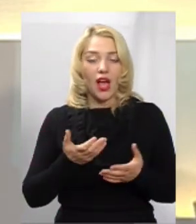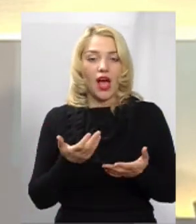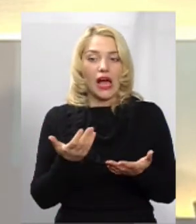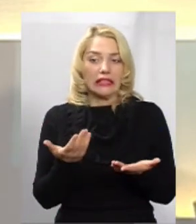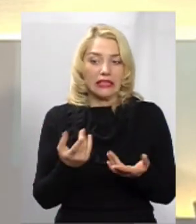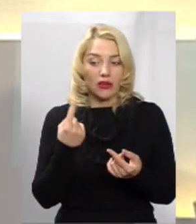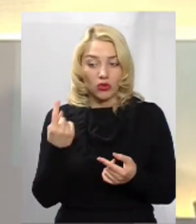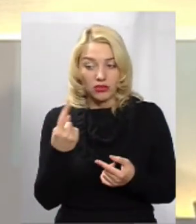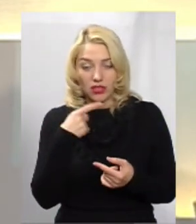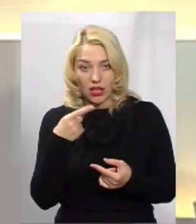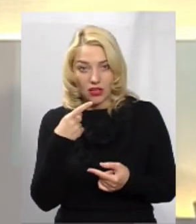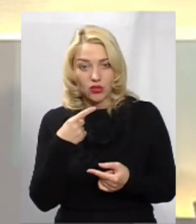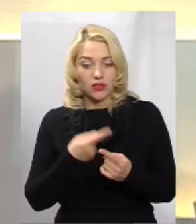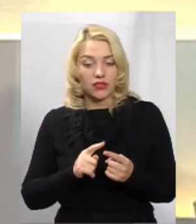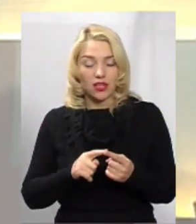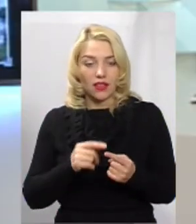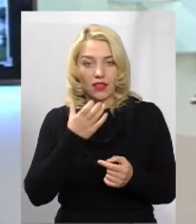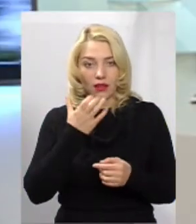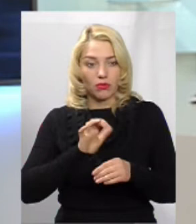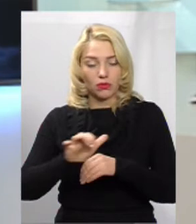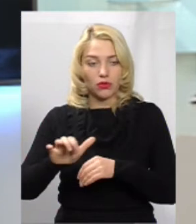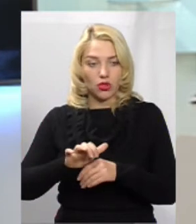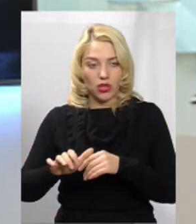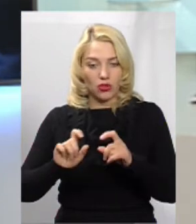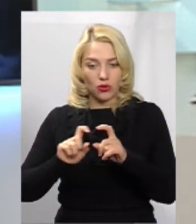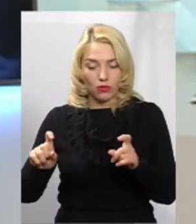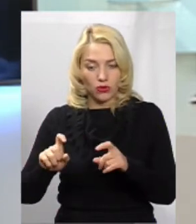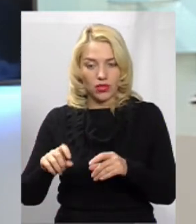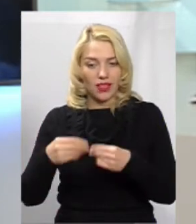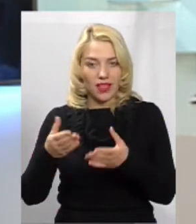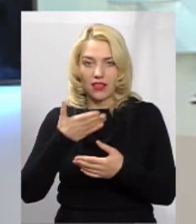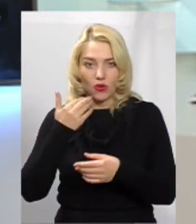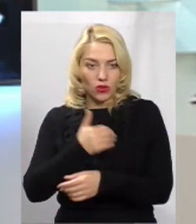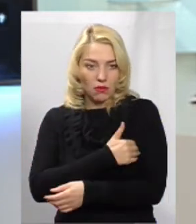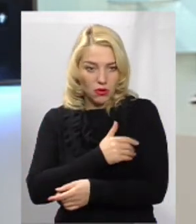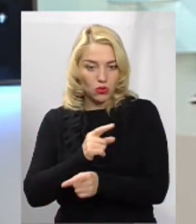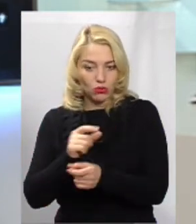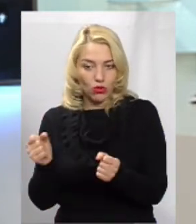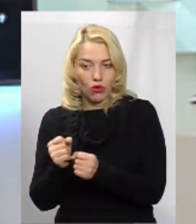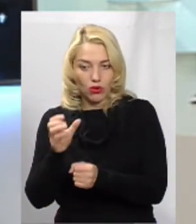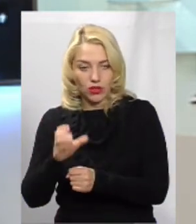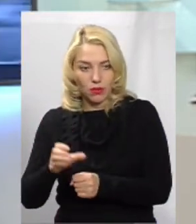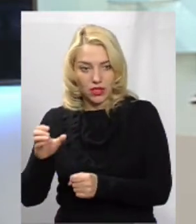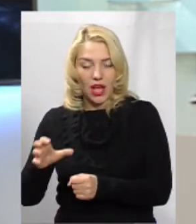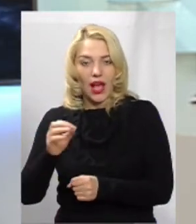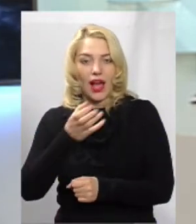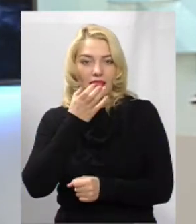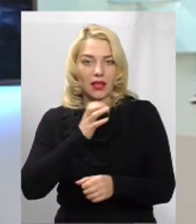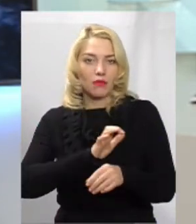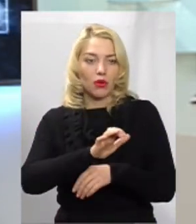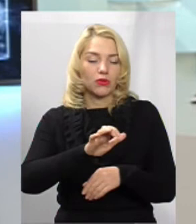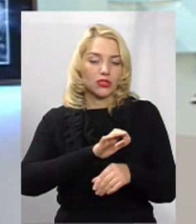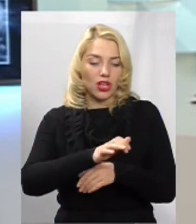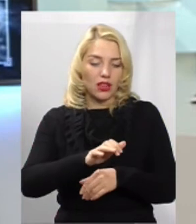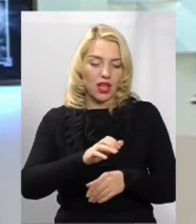що це теплопостачальна компанія не дає температуру, тому батареї холодні, тобто постачальна компанія каже, що просто в цих